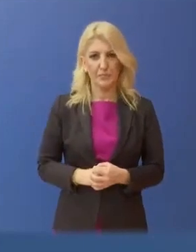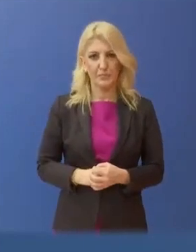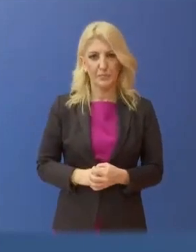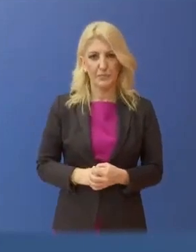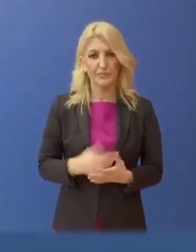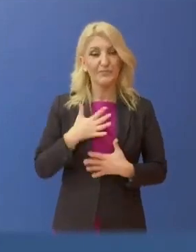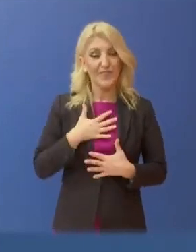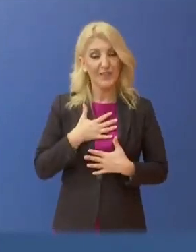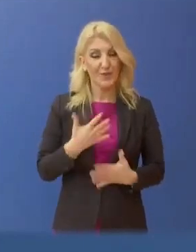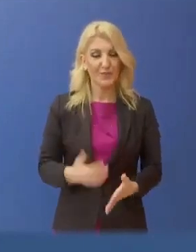Ευχαριστώ.